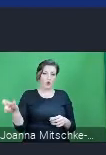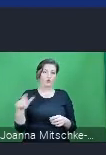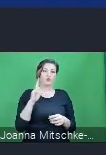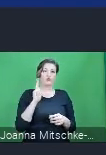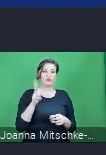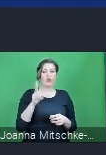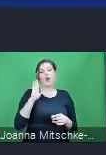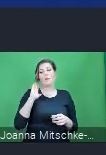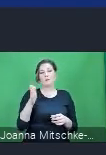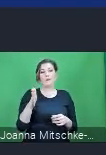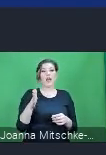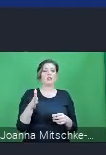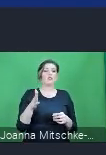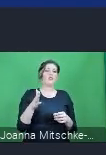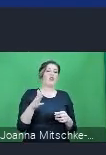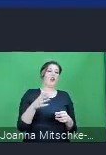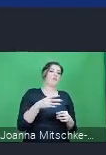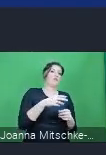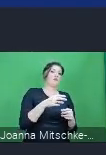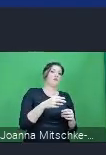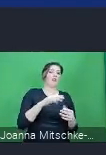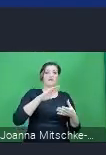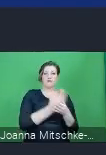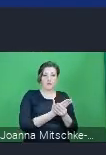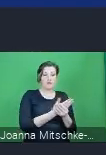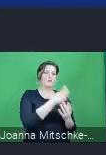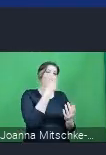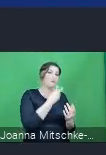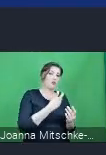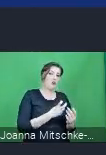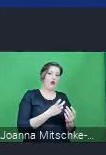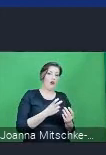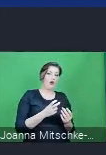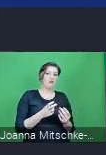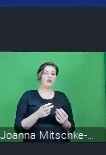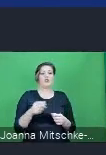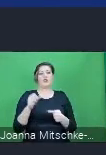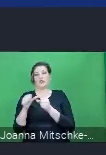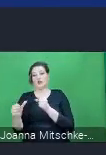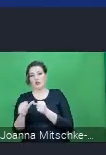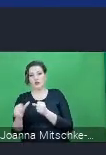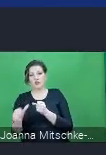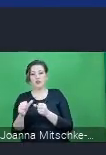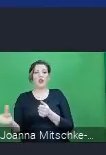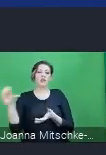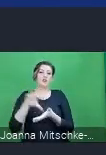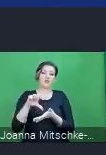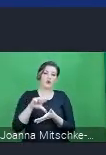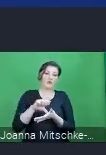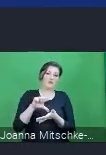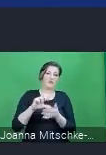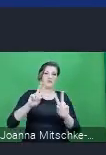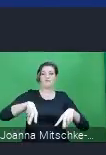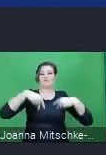którym będą udostępniane, tak, generalnie wnioskowanie poprzez e-usługi, czyli tutaj ta